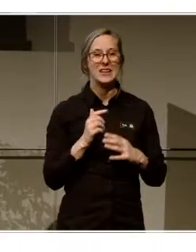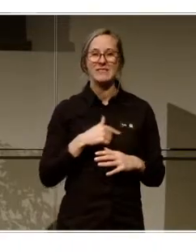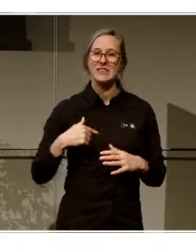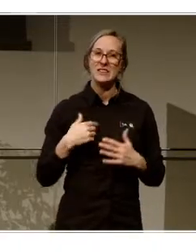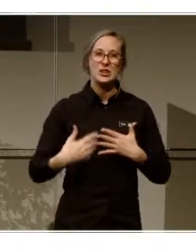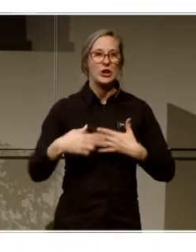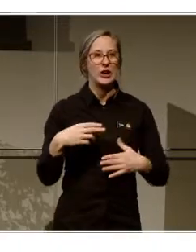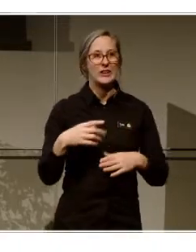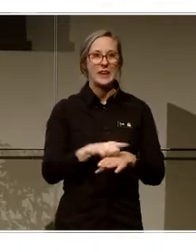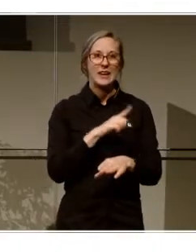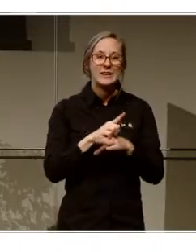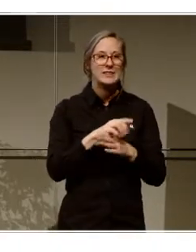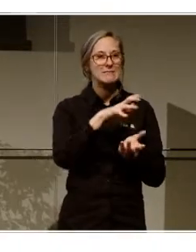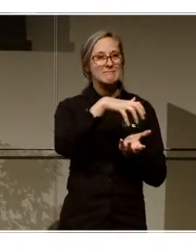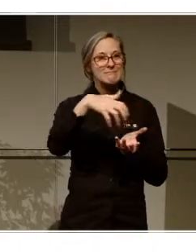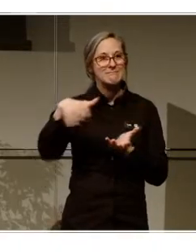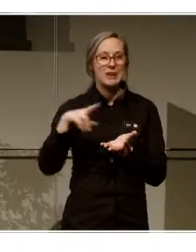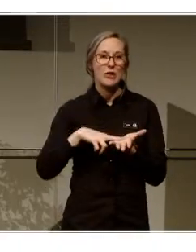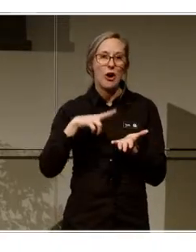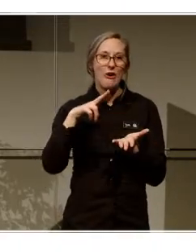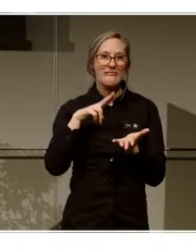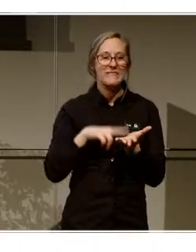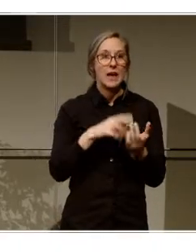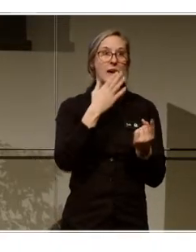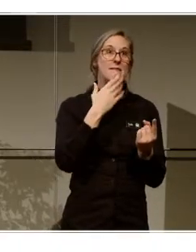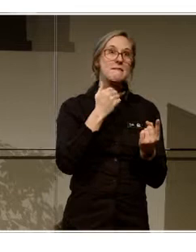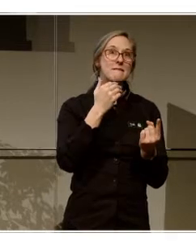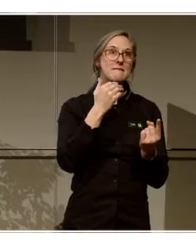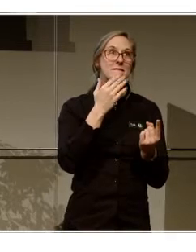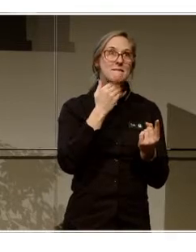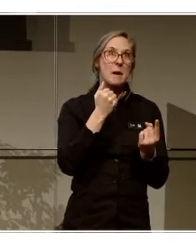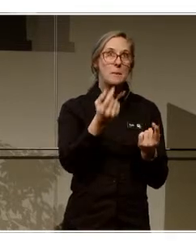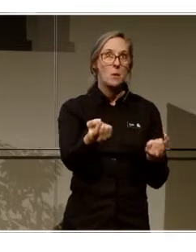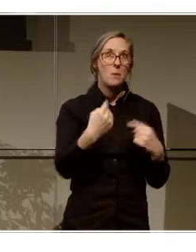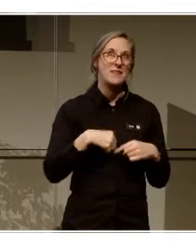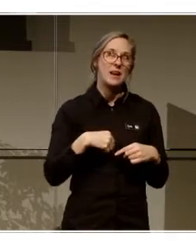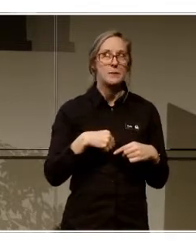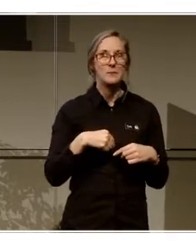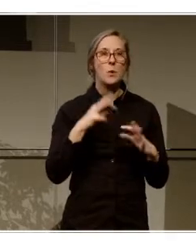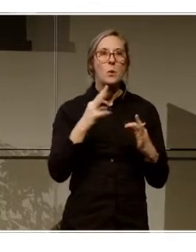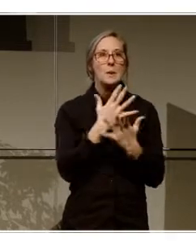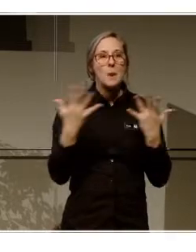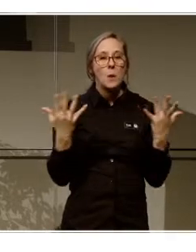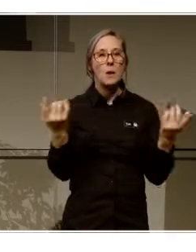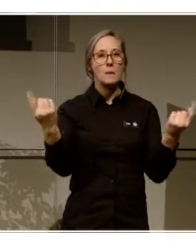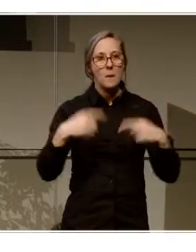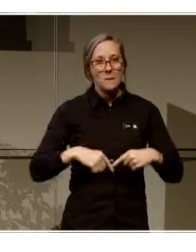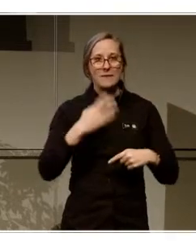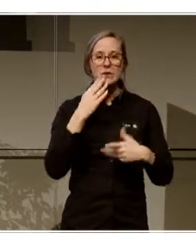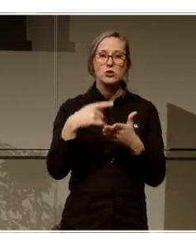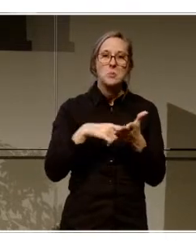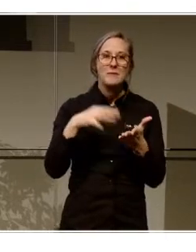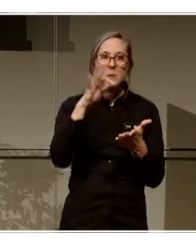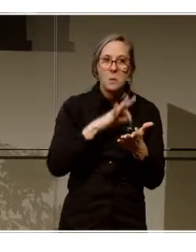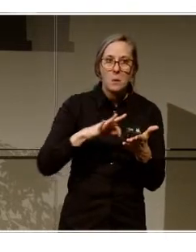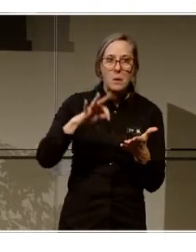samlar in data hela tiden om vilka som kommer. Men alltså hur många som kommer. Vad de har för typ av frågor.